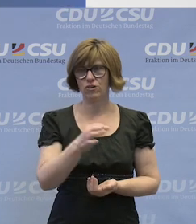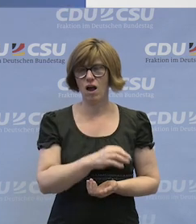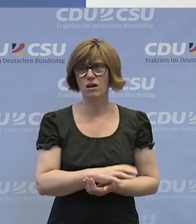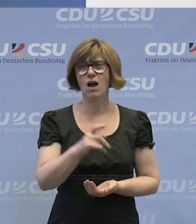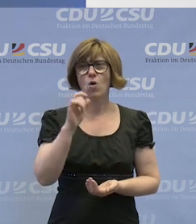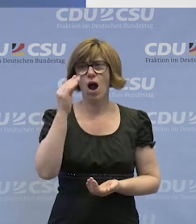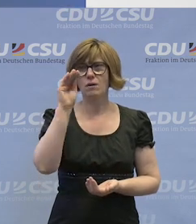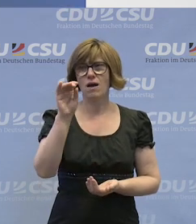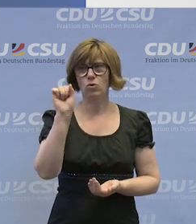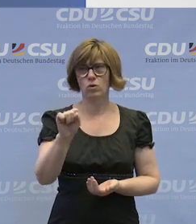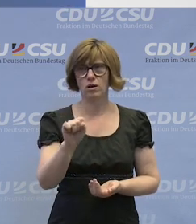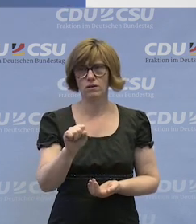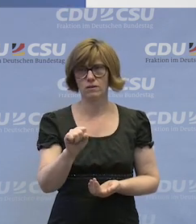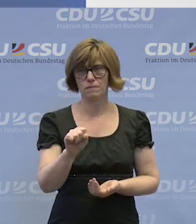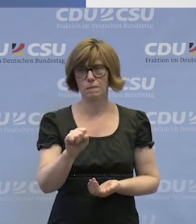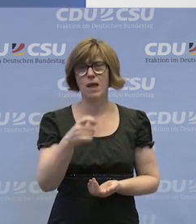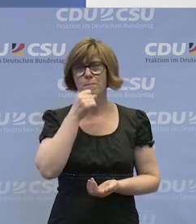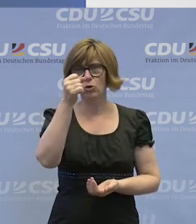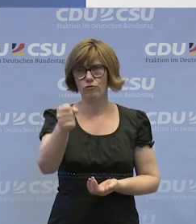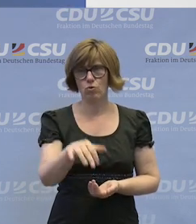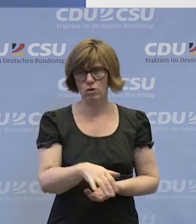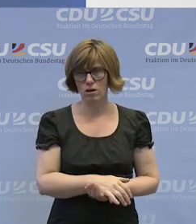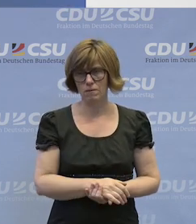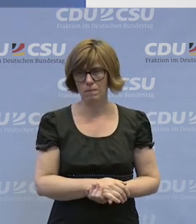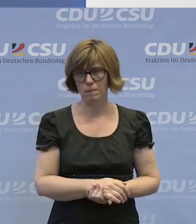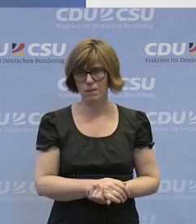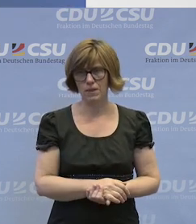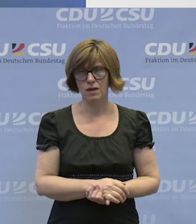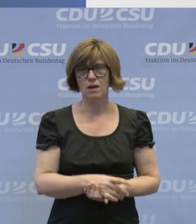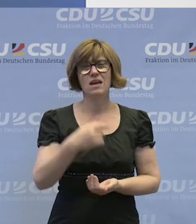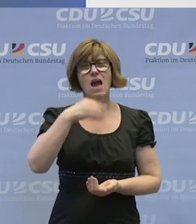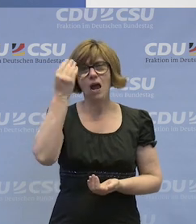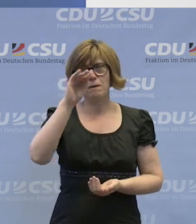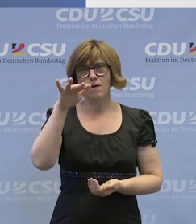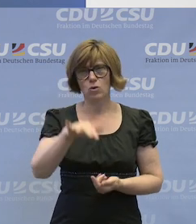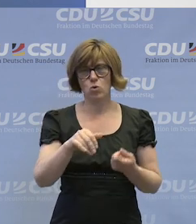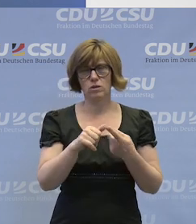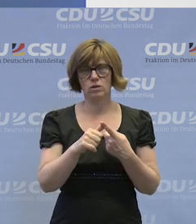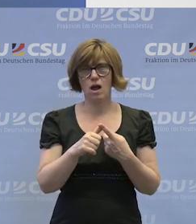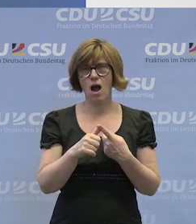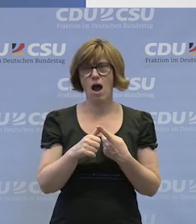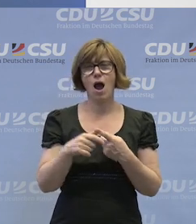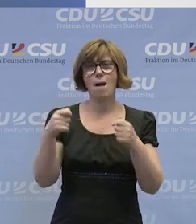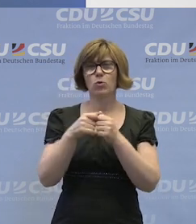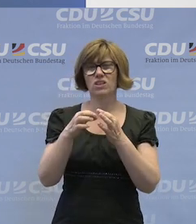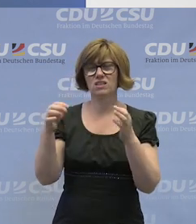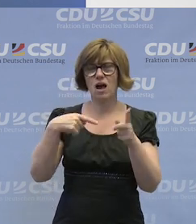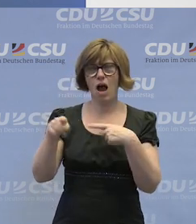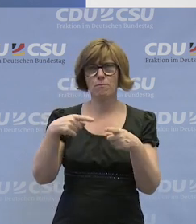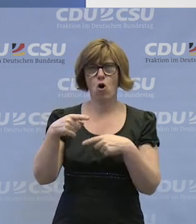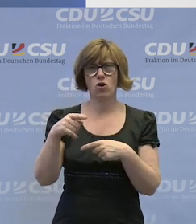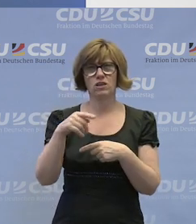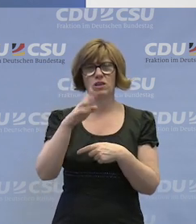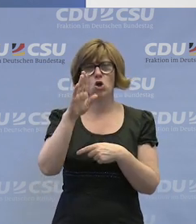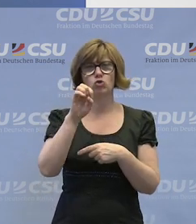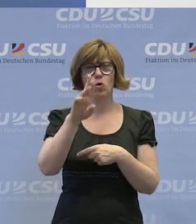Auch die können Sie gerne machen, wenn ich mit dem Mikrofon bei Ihnen bin. Und zwar, ich habe eine Anmerkung, was der Bundestagsabgeordnete Uwe Schumann